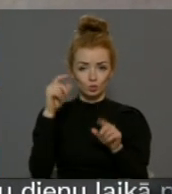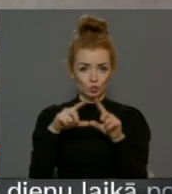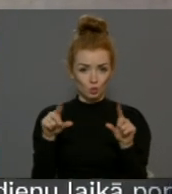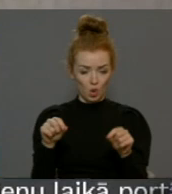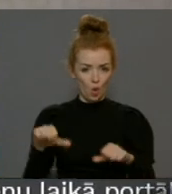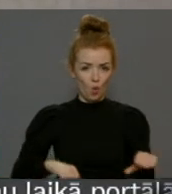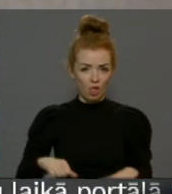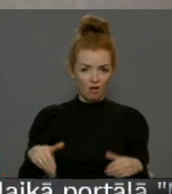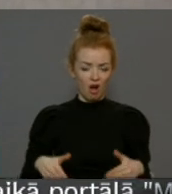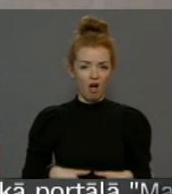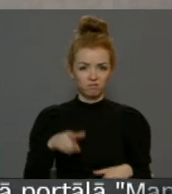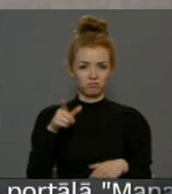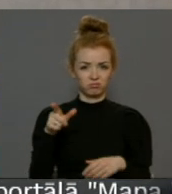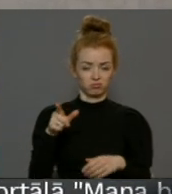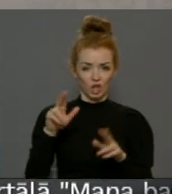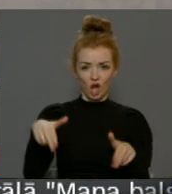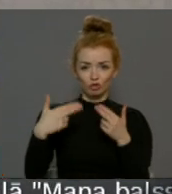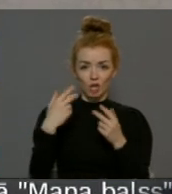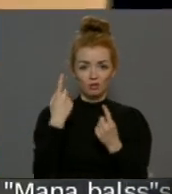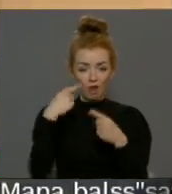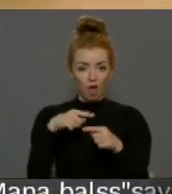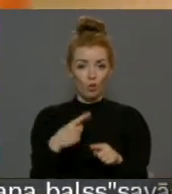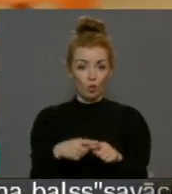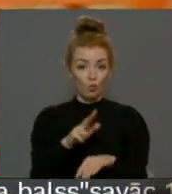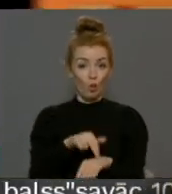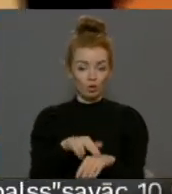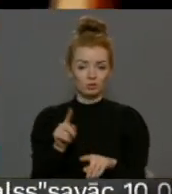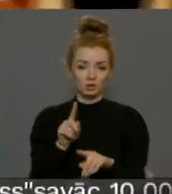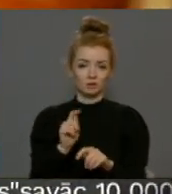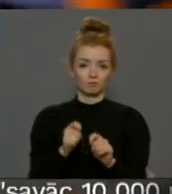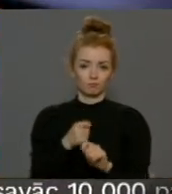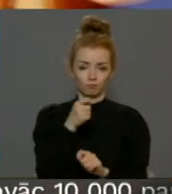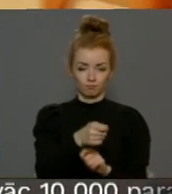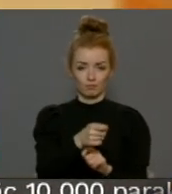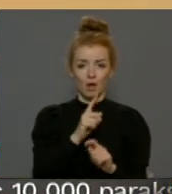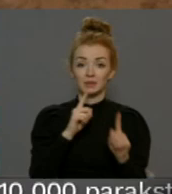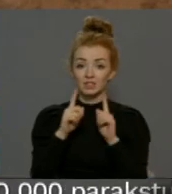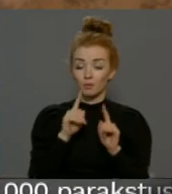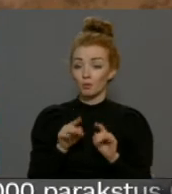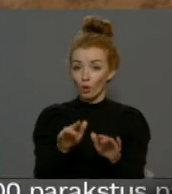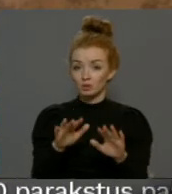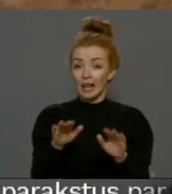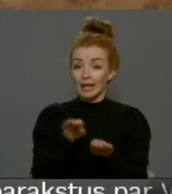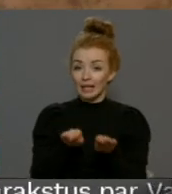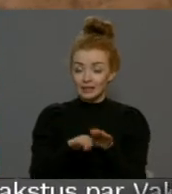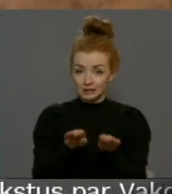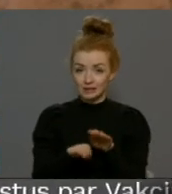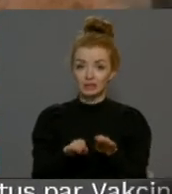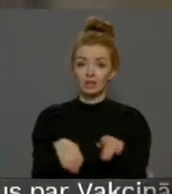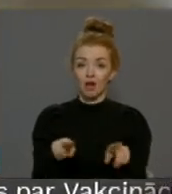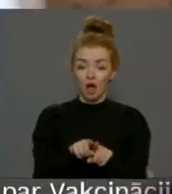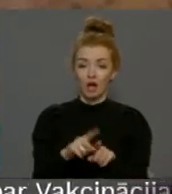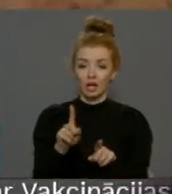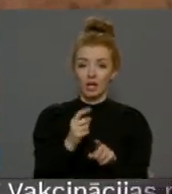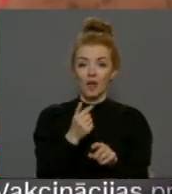darbībām tieši saist stundu laikā, par ko vārsts pocijā uzsāks administratīvais process, tomēr līdzīgi, bet netik skaļi gadījumi